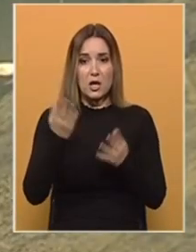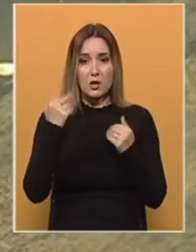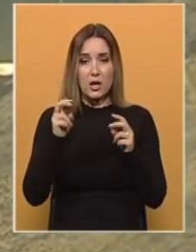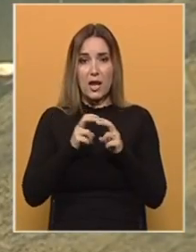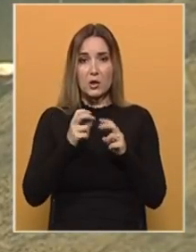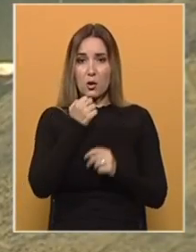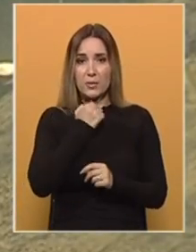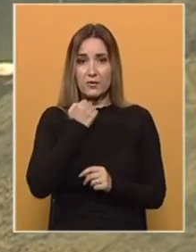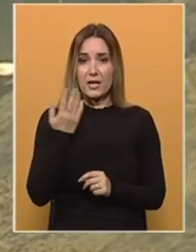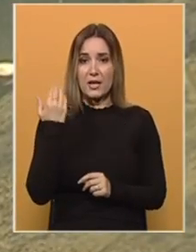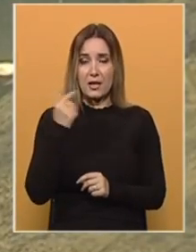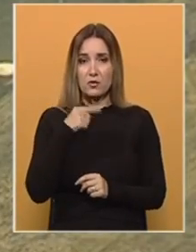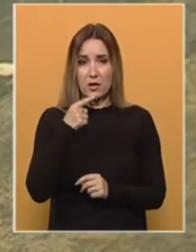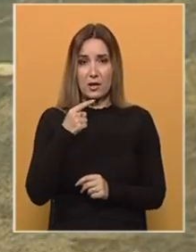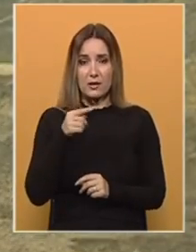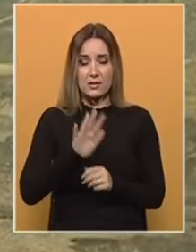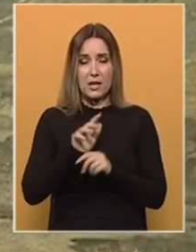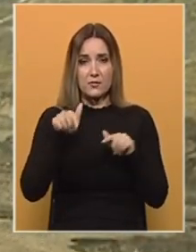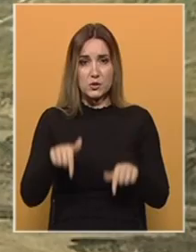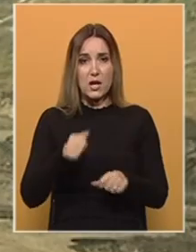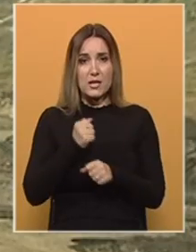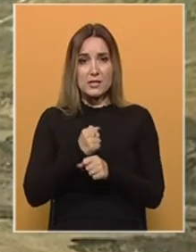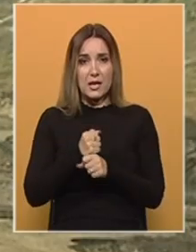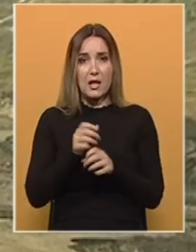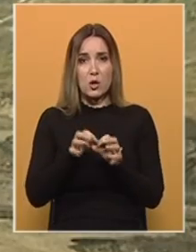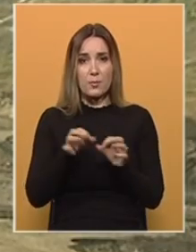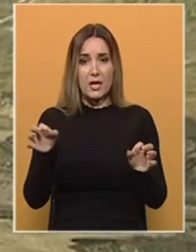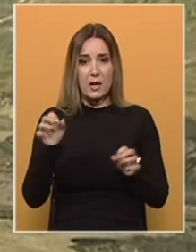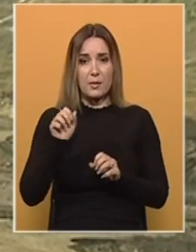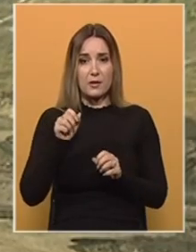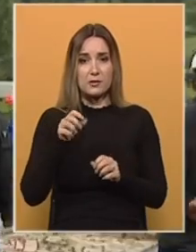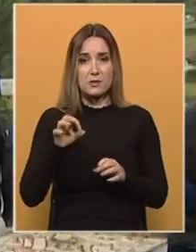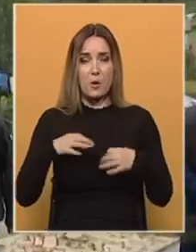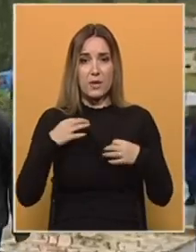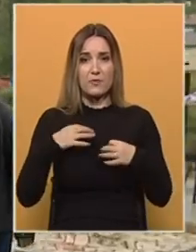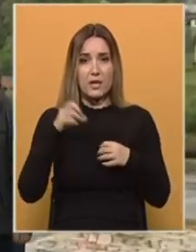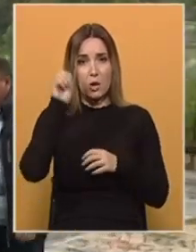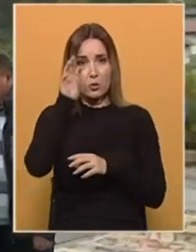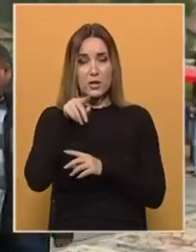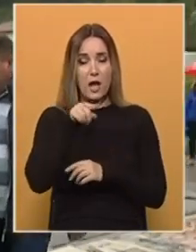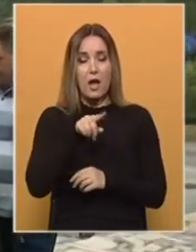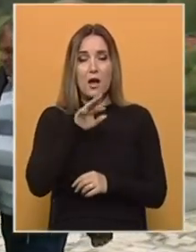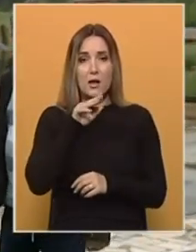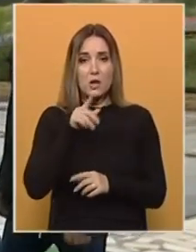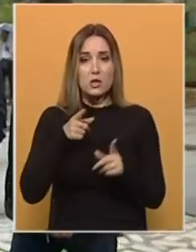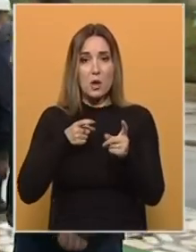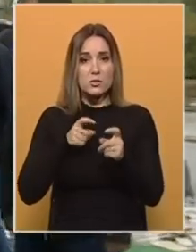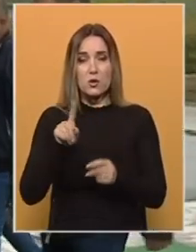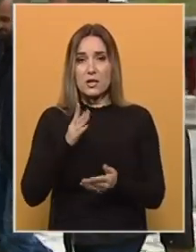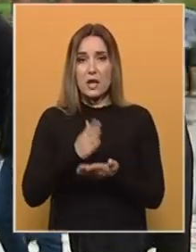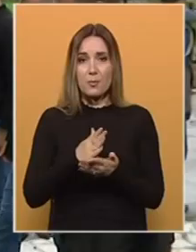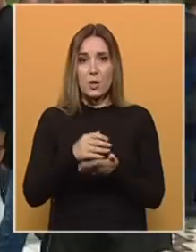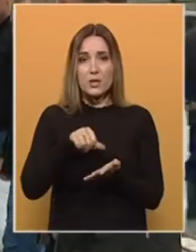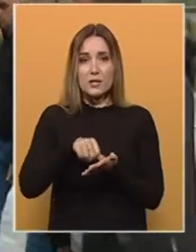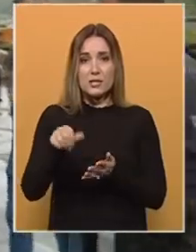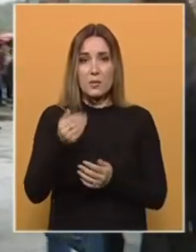elektroprivrede, nedavno navjeli za BHT da se radi o mjerama za ozdravljenje rudnika. Iz sindikata navode da se u istoriji nije desilo da